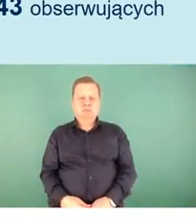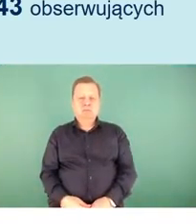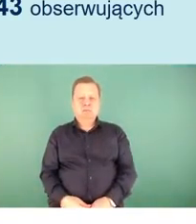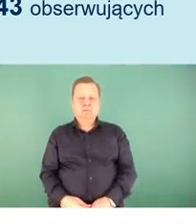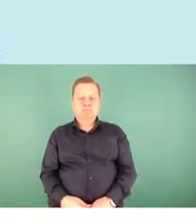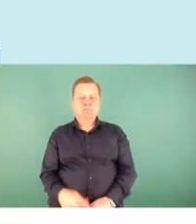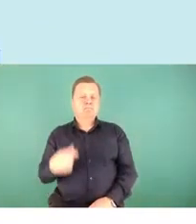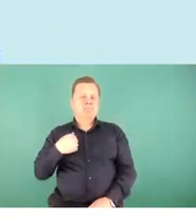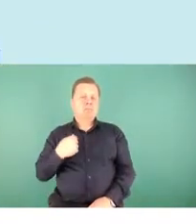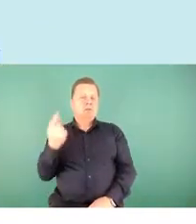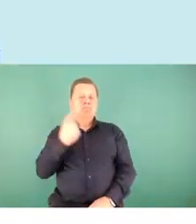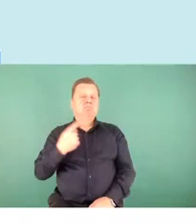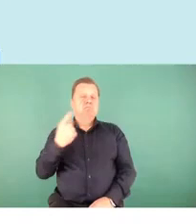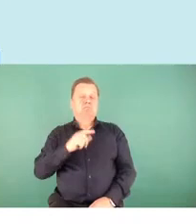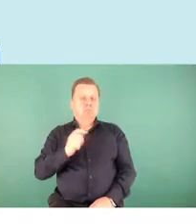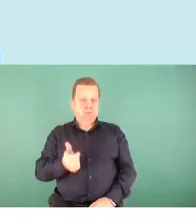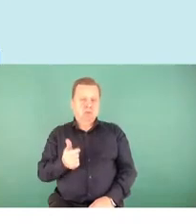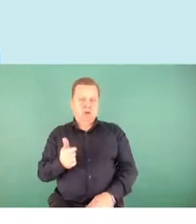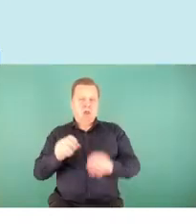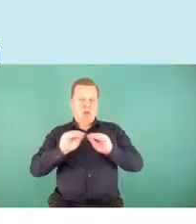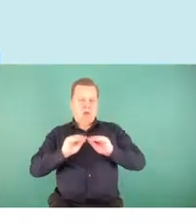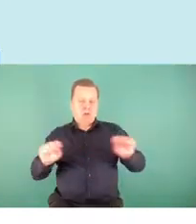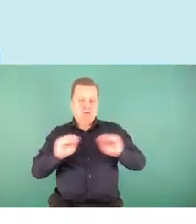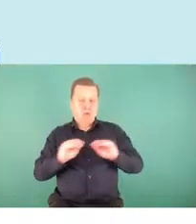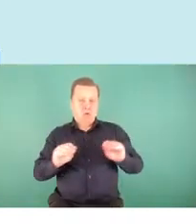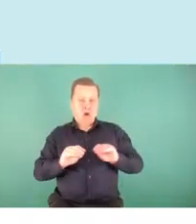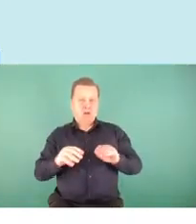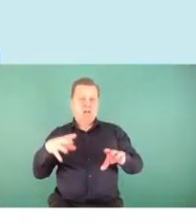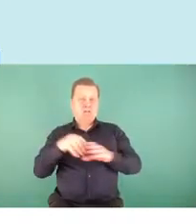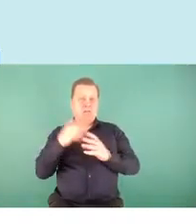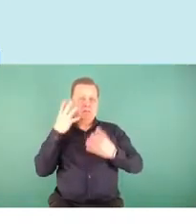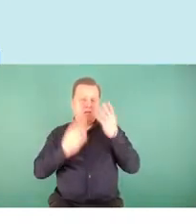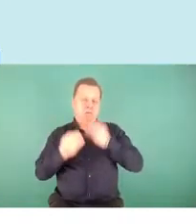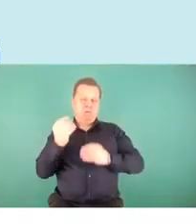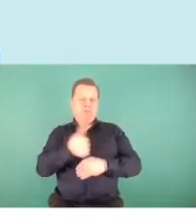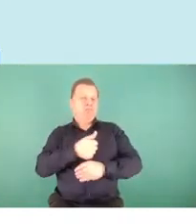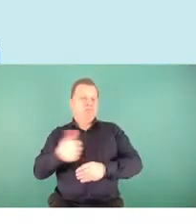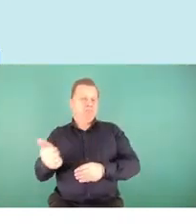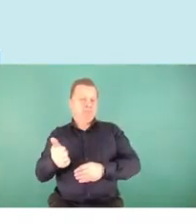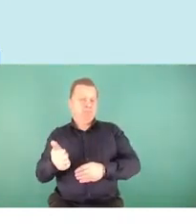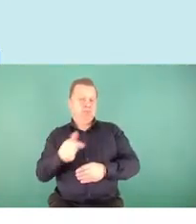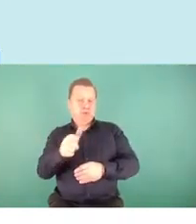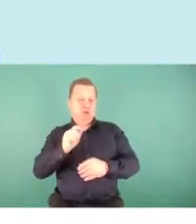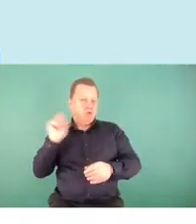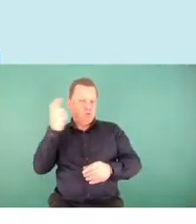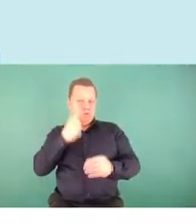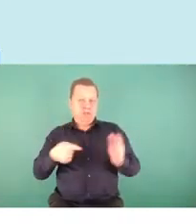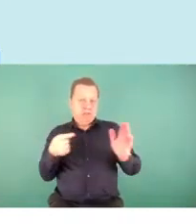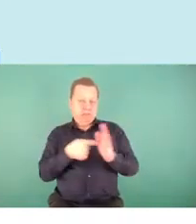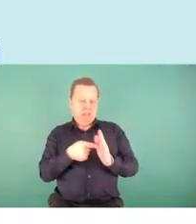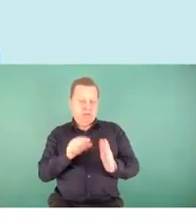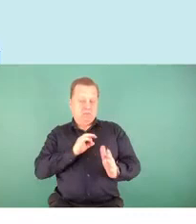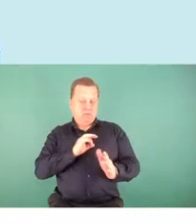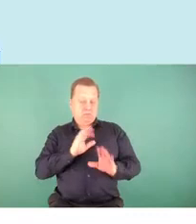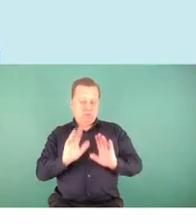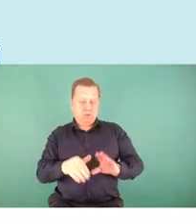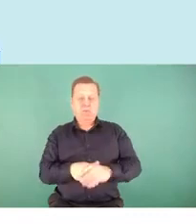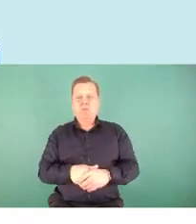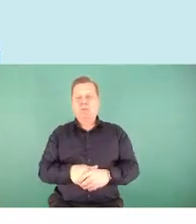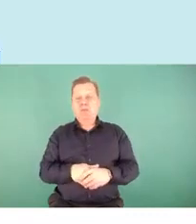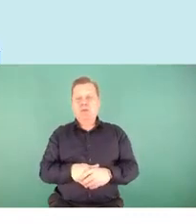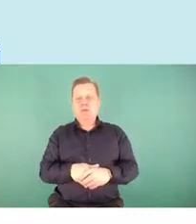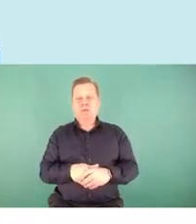założenia, że edukacja możliwa jest poprzez zabawę. To jest jeden z zasadniczych celów i kierunków, które przyjęliśmy w naszej kampanii.